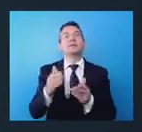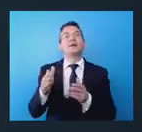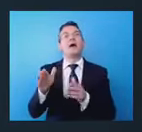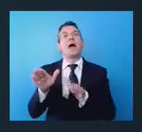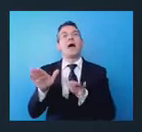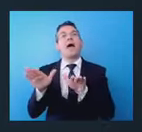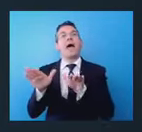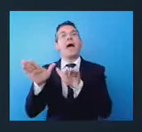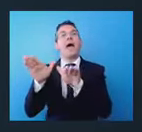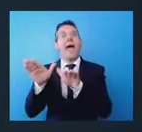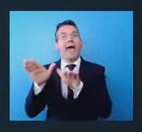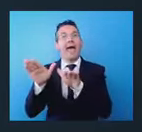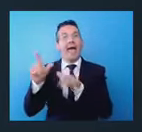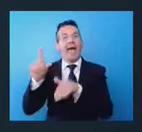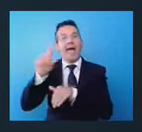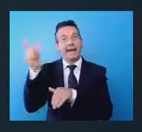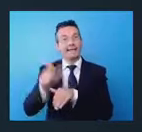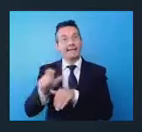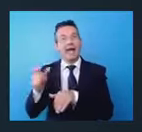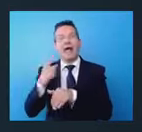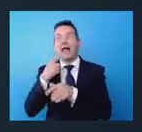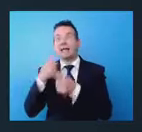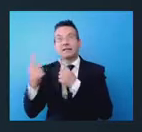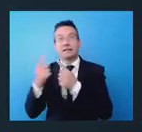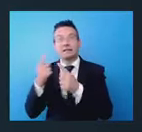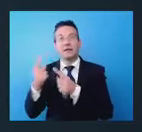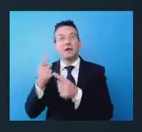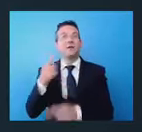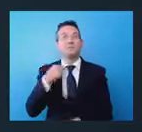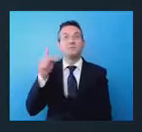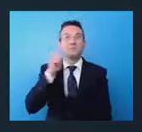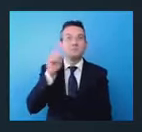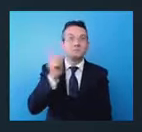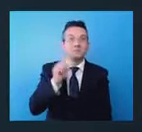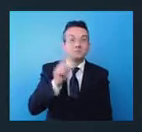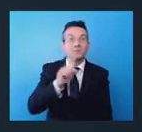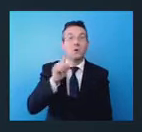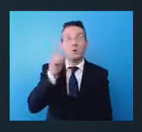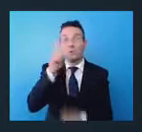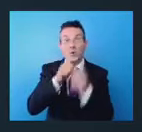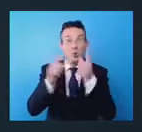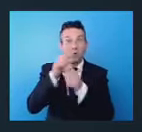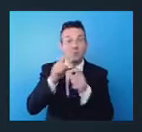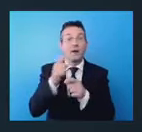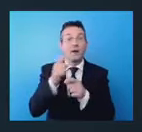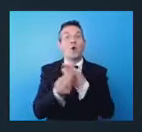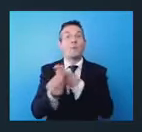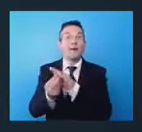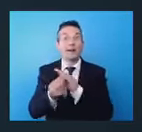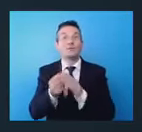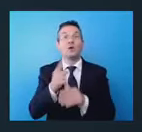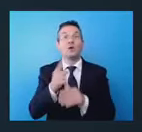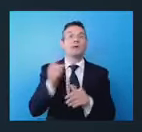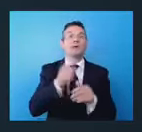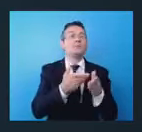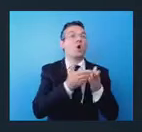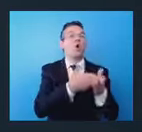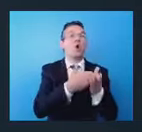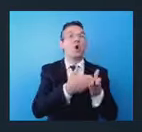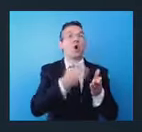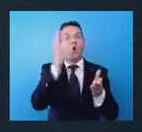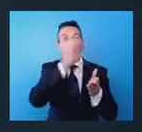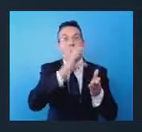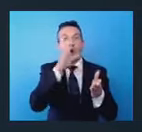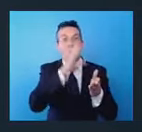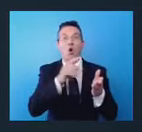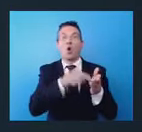preoccupata, non ho conoscenza se sono preoccupati i vari operatori, ad esempio Costa Crociere che ho sentito nominare prima. Ho